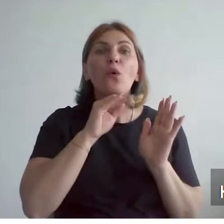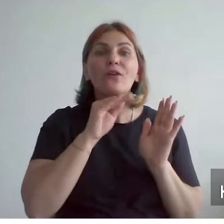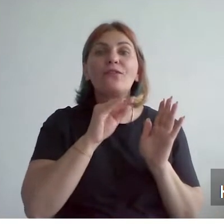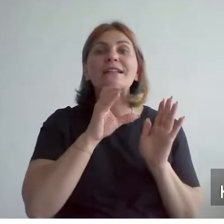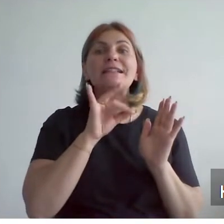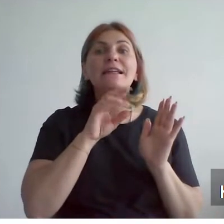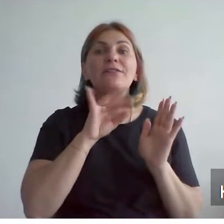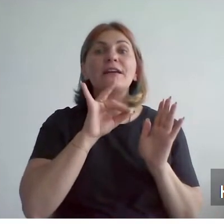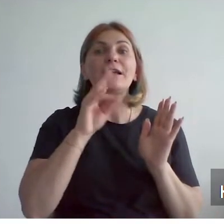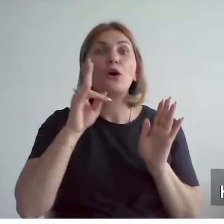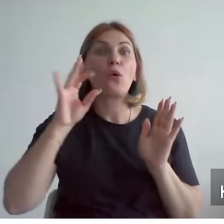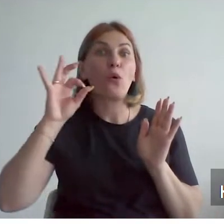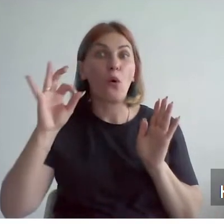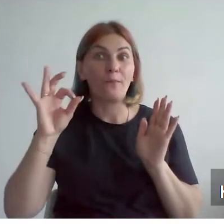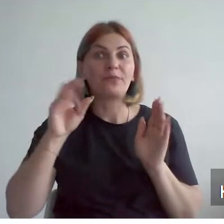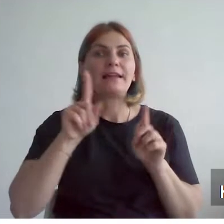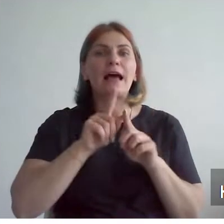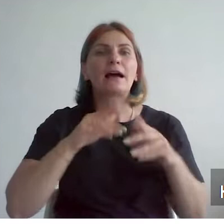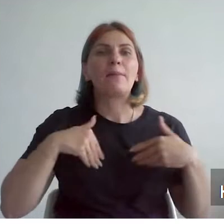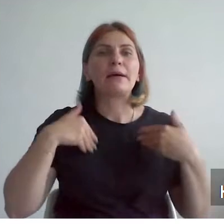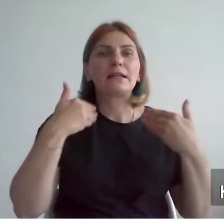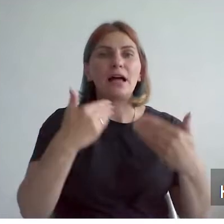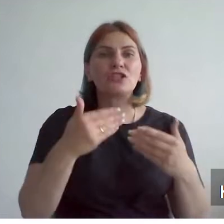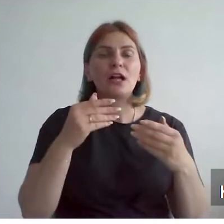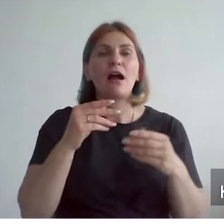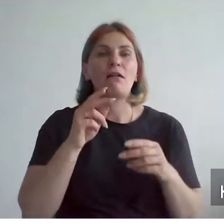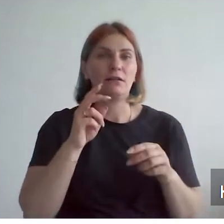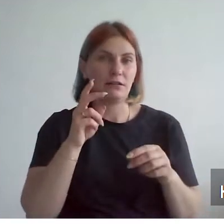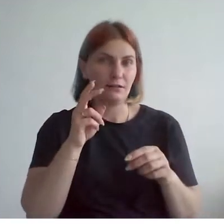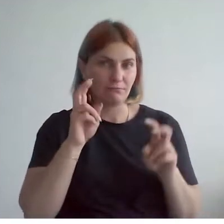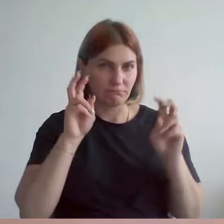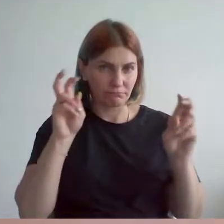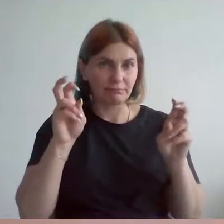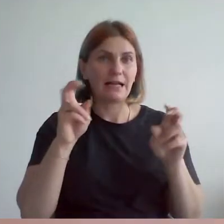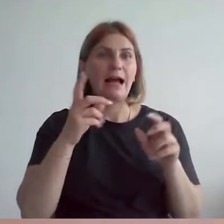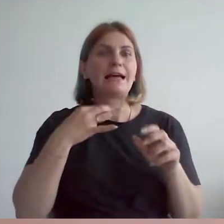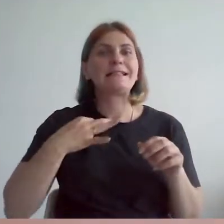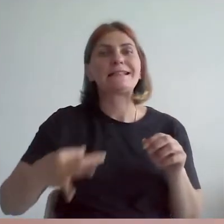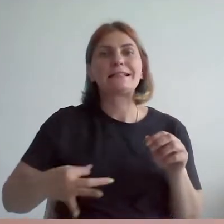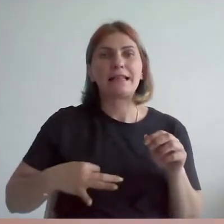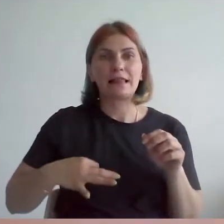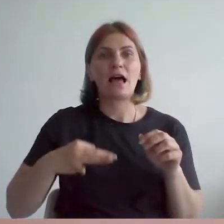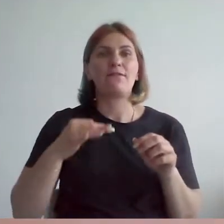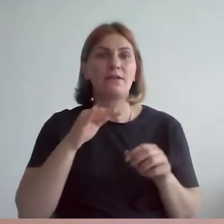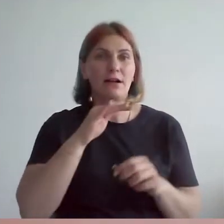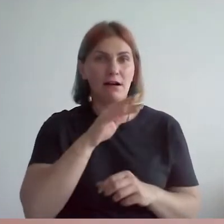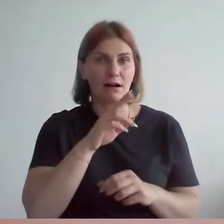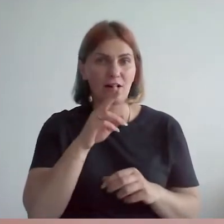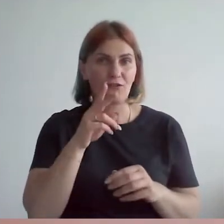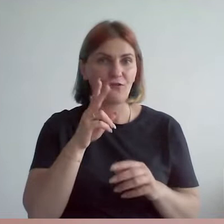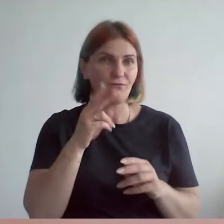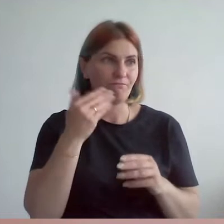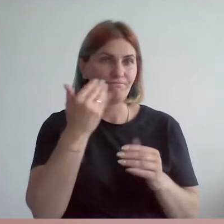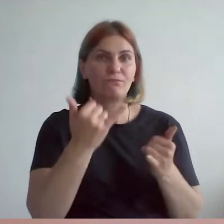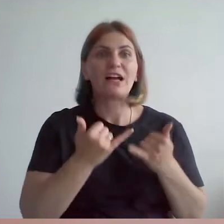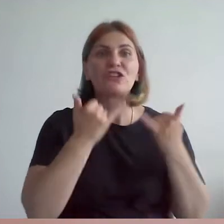Собственно говоря, так предложили назвать новую фабрику сыновья Адольфа в честь отца и под Ко,